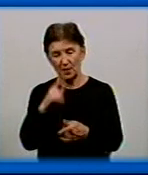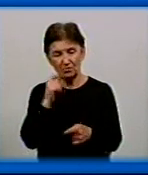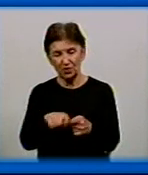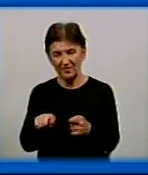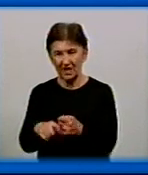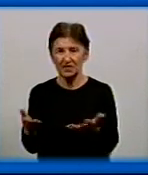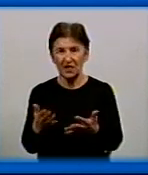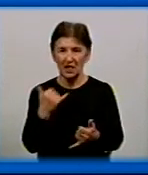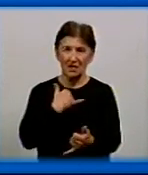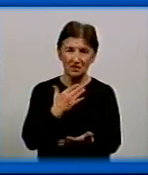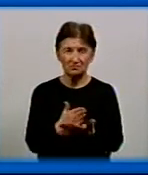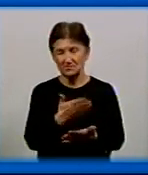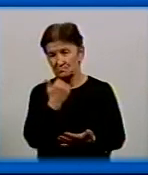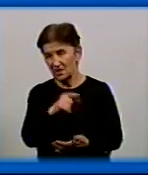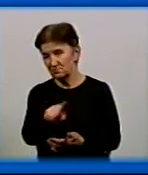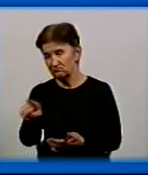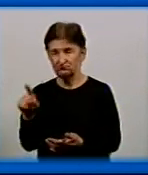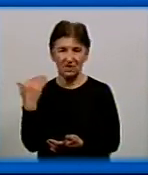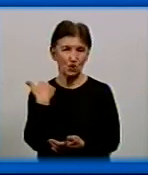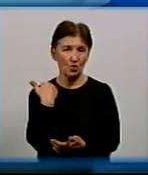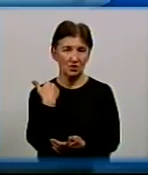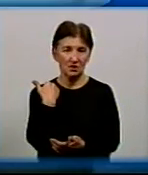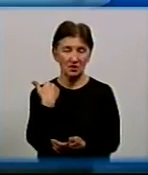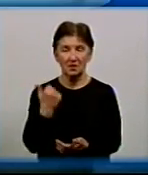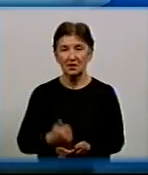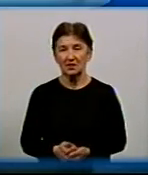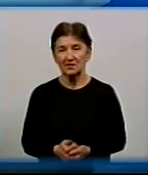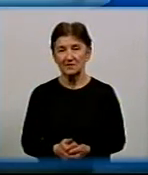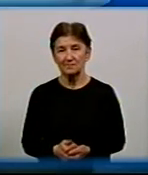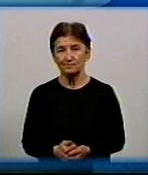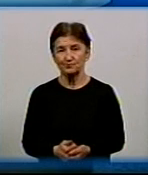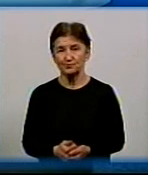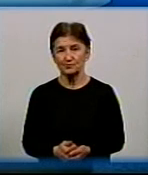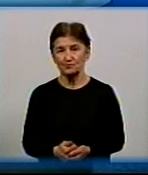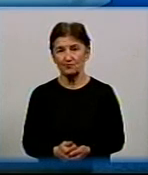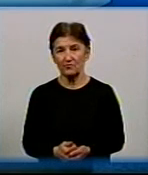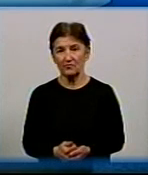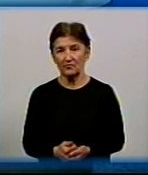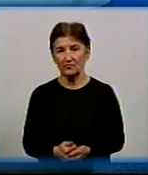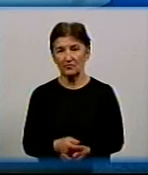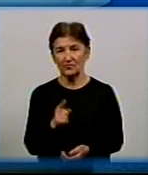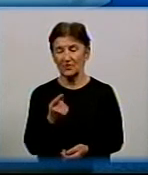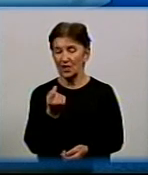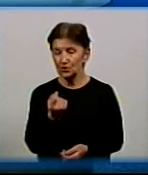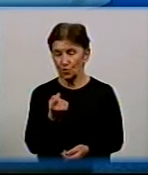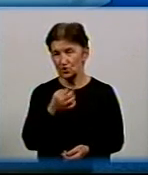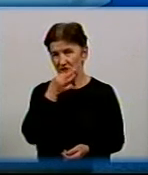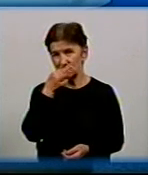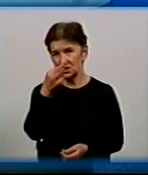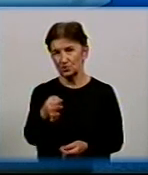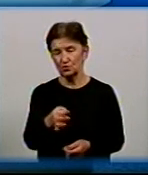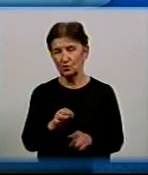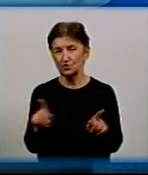відбуватись в автоматичному режимі, як і зараз фактично? Ну, дивіться, я трошки скажу про те, що,